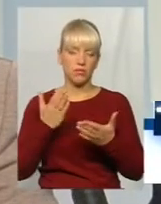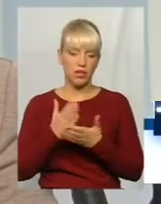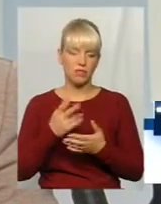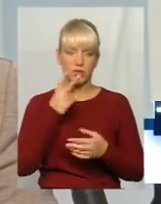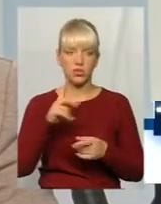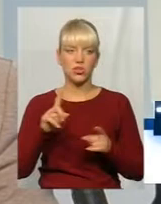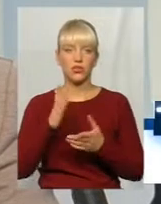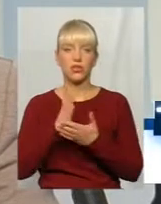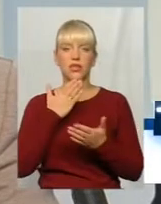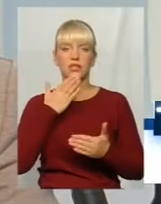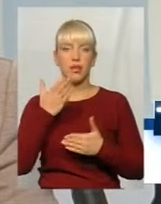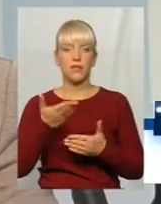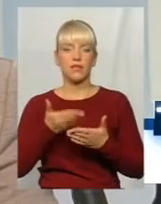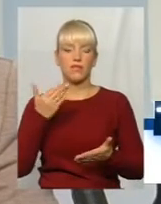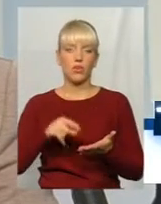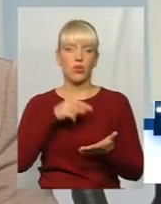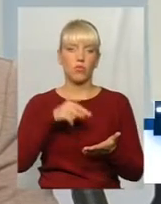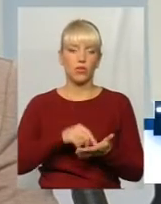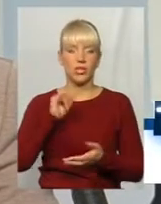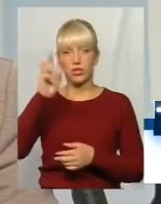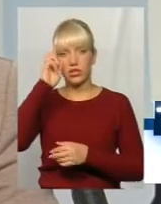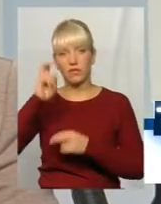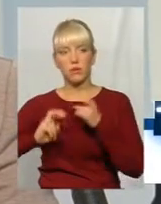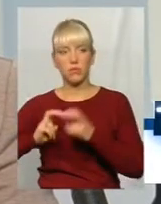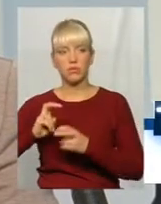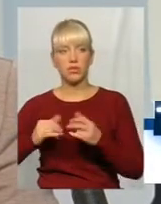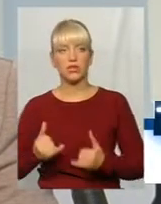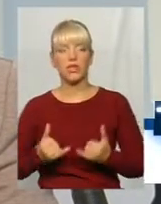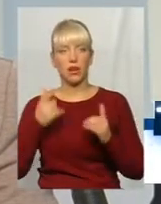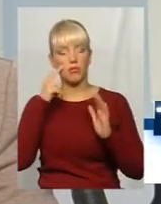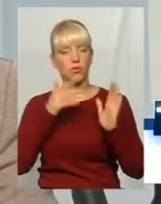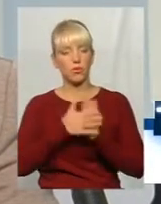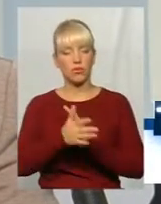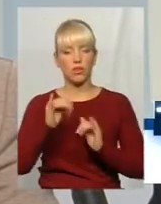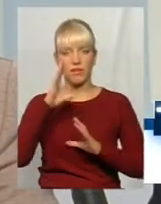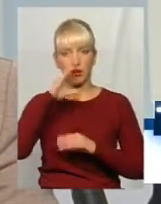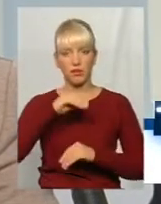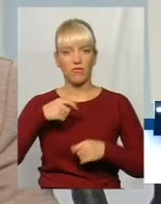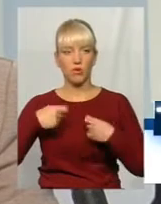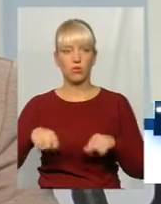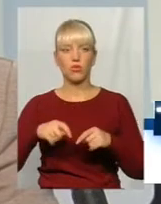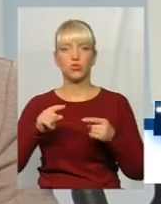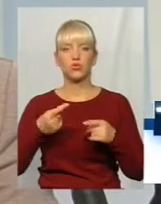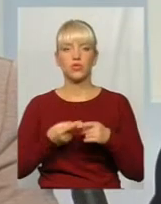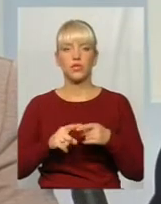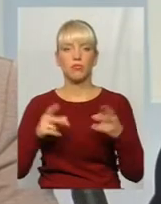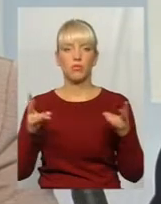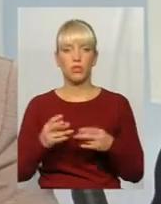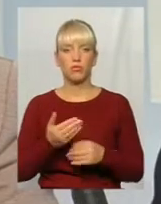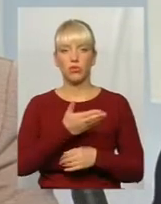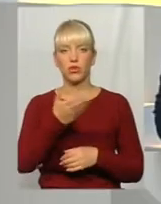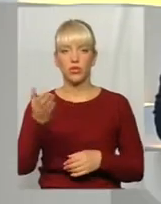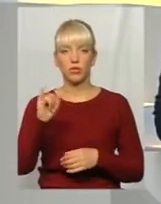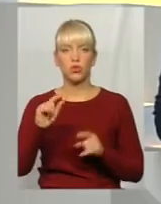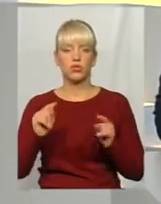побачили, що є запит від комунальних і державних підприємств для прозорого і ефективного продажу. Чому це потрібно їм і